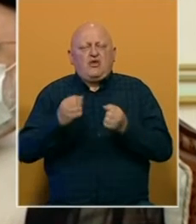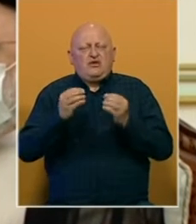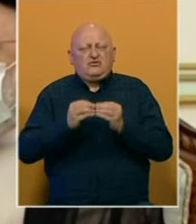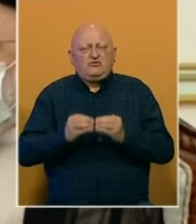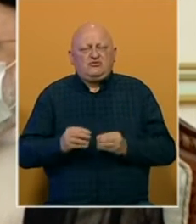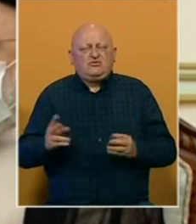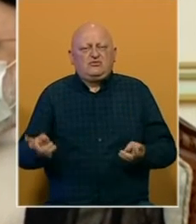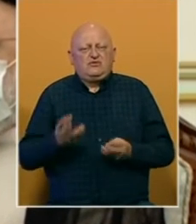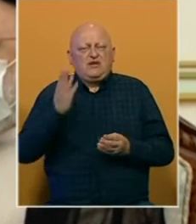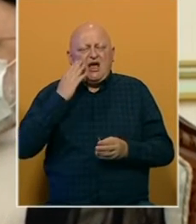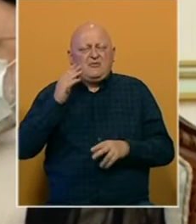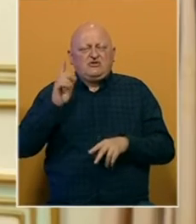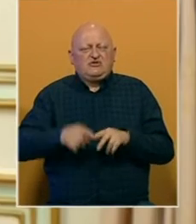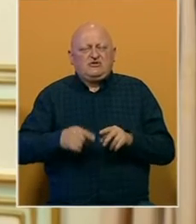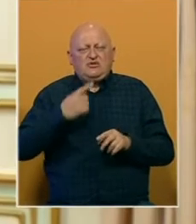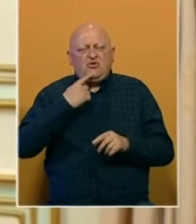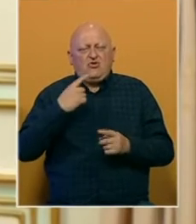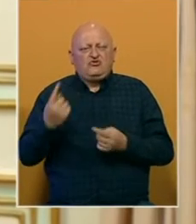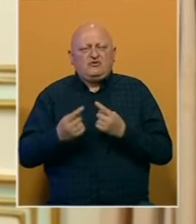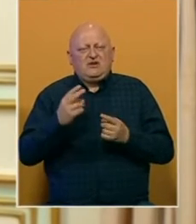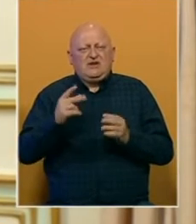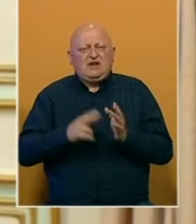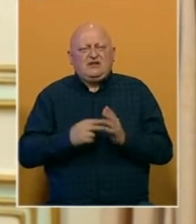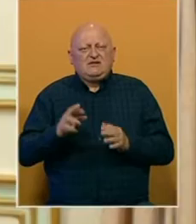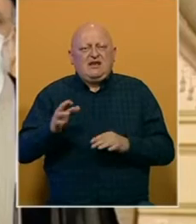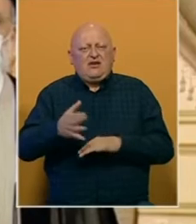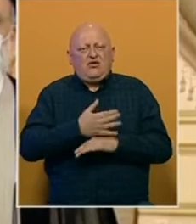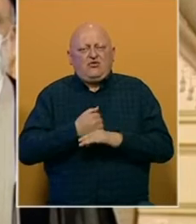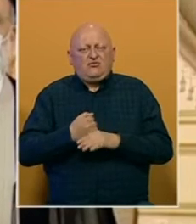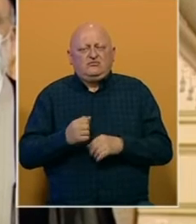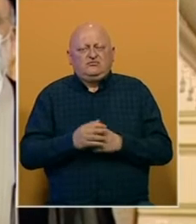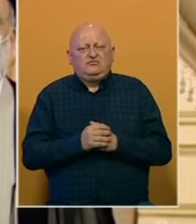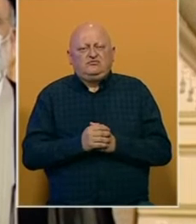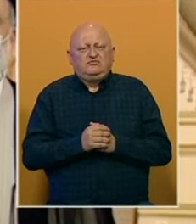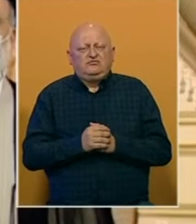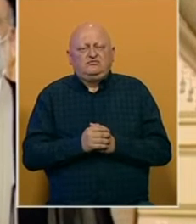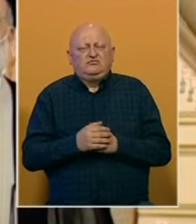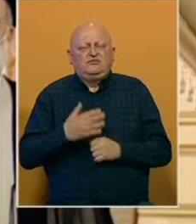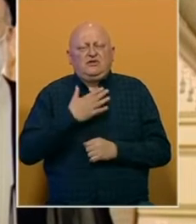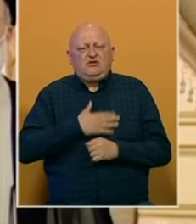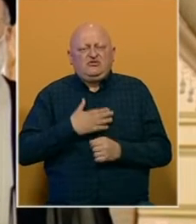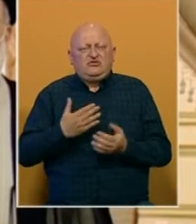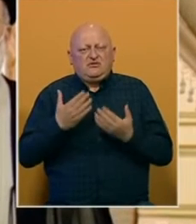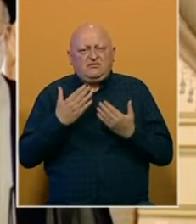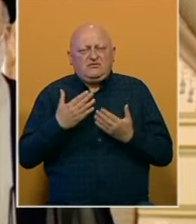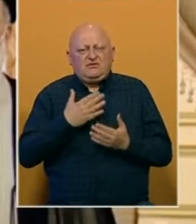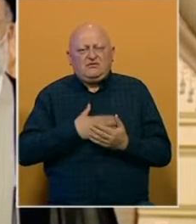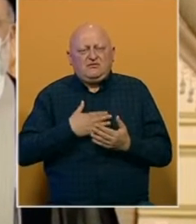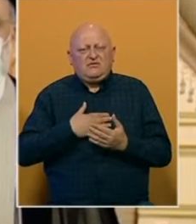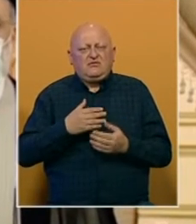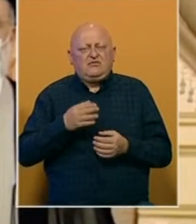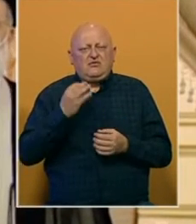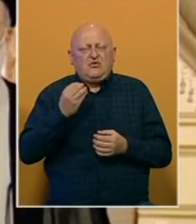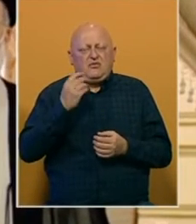bi se ublažile američke sankcije koje su slomile iransko gospodarstvo. Želio bih zahvaliti vrlo dragim, časnim i